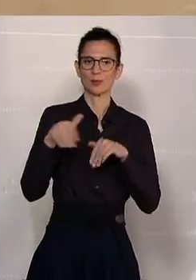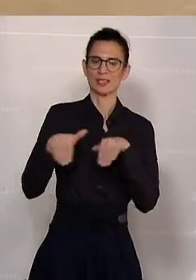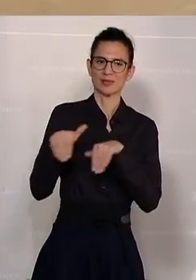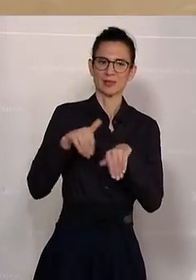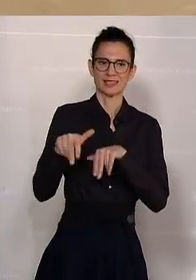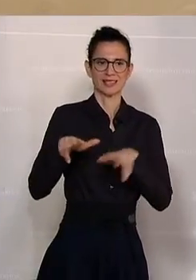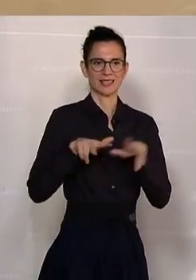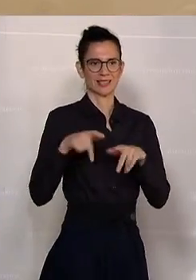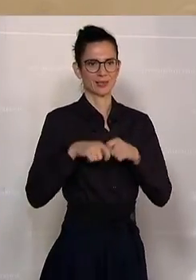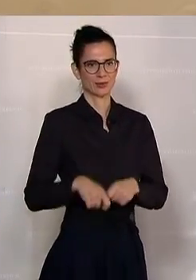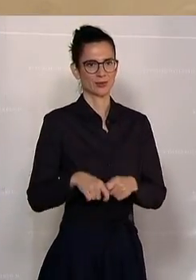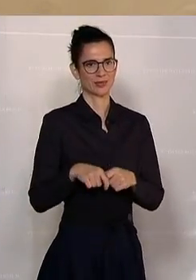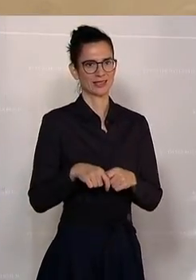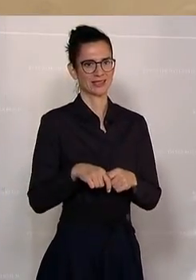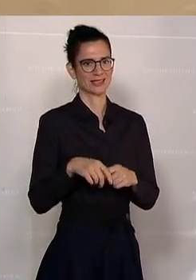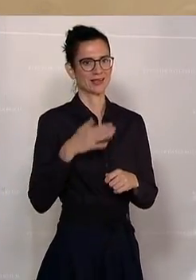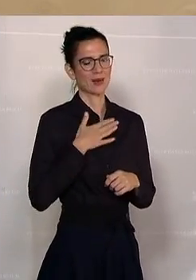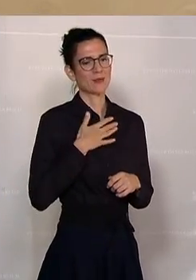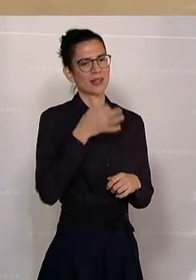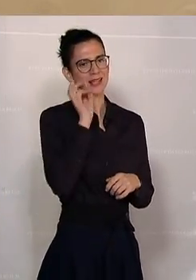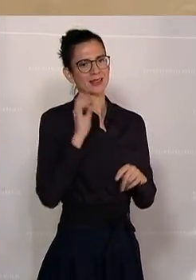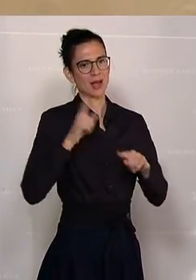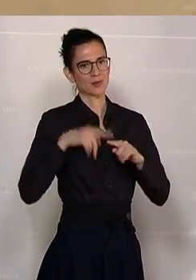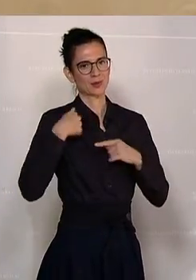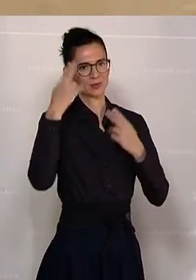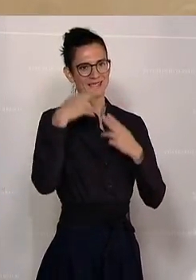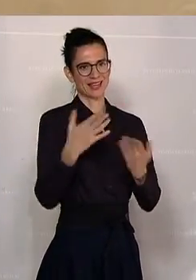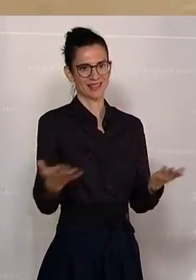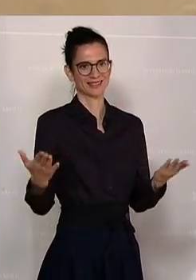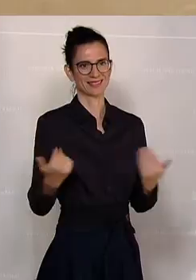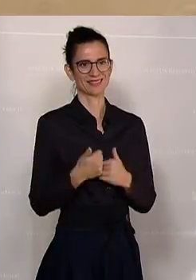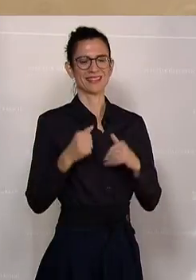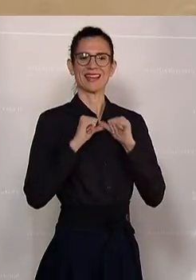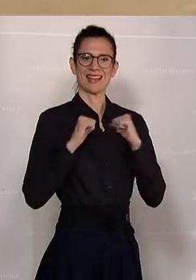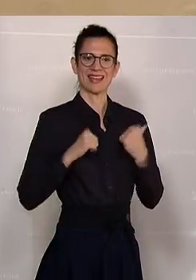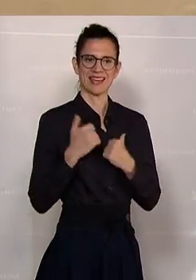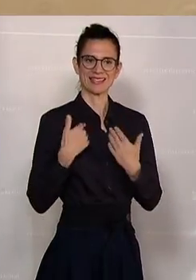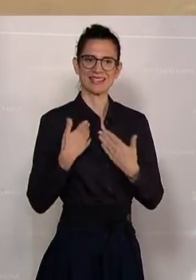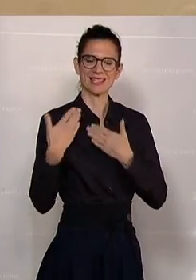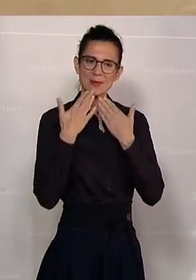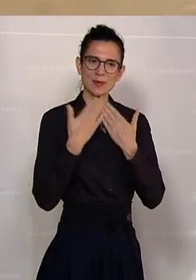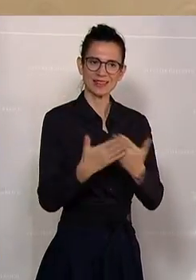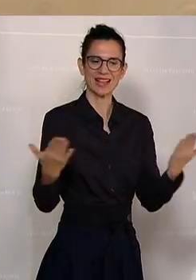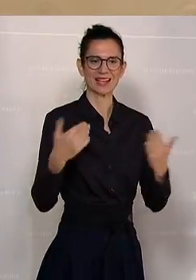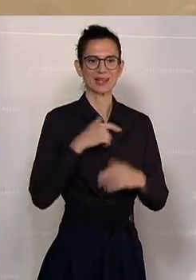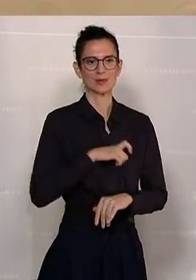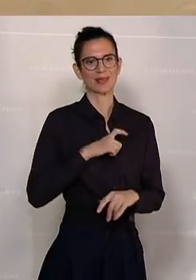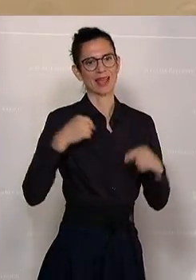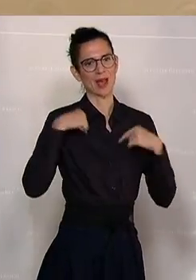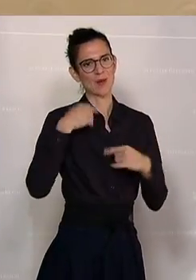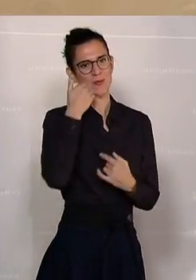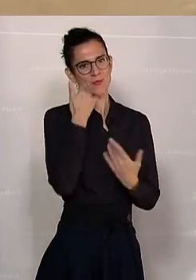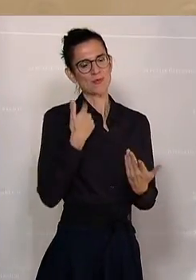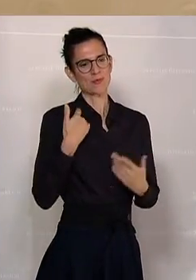Regierungsmitglieder, meine Damen und Herren. Ich darf mich zunächst einmal herzlich bedanken bei unserem Parteiobmann und Klubobmann